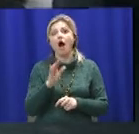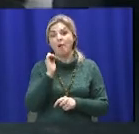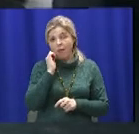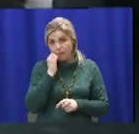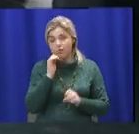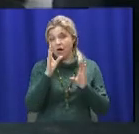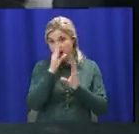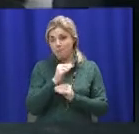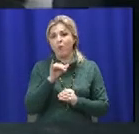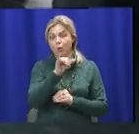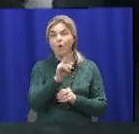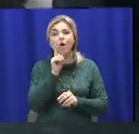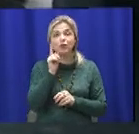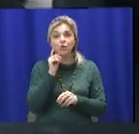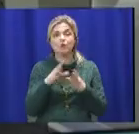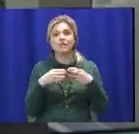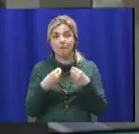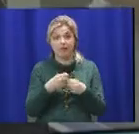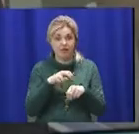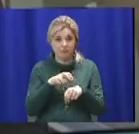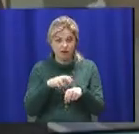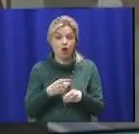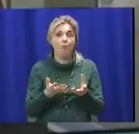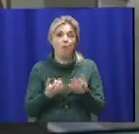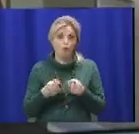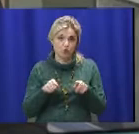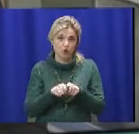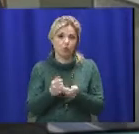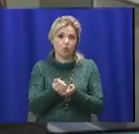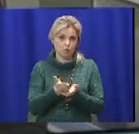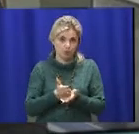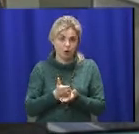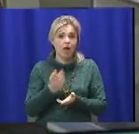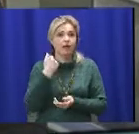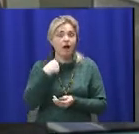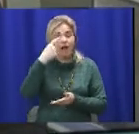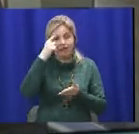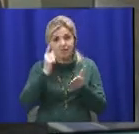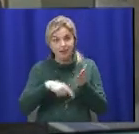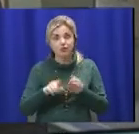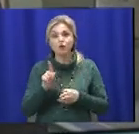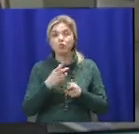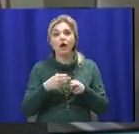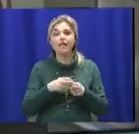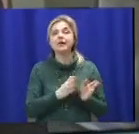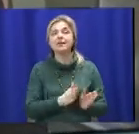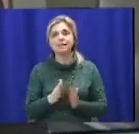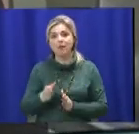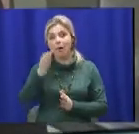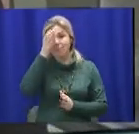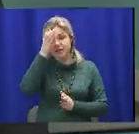семейного врача. Вот. Тобто, я сподіваюся, що ця система образування буде і далі